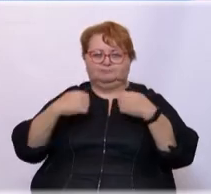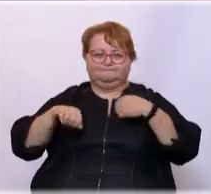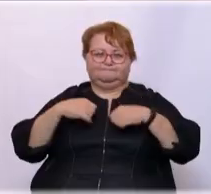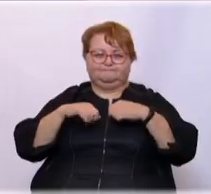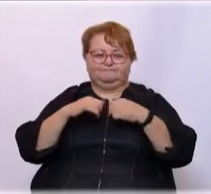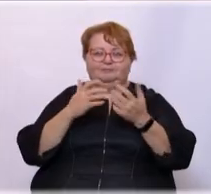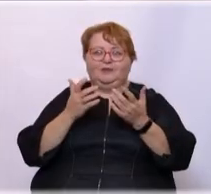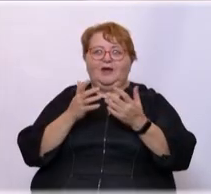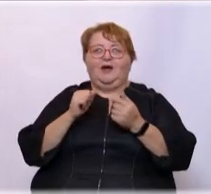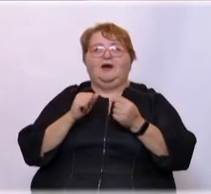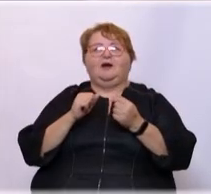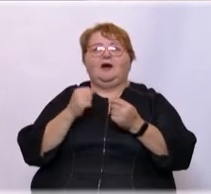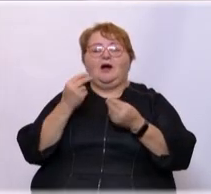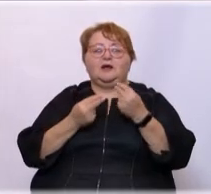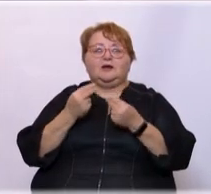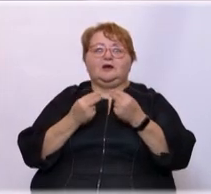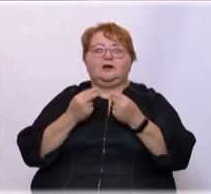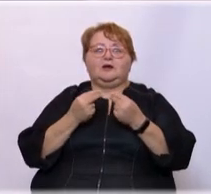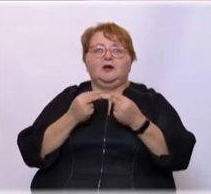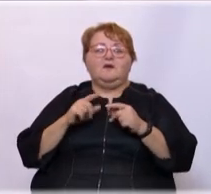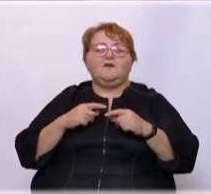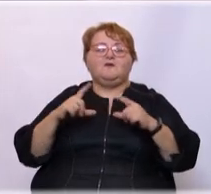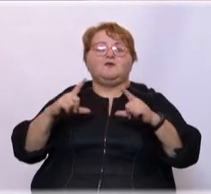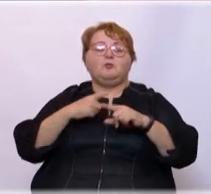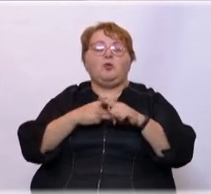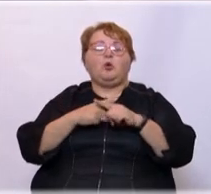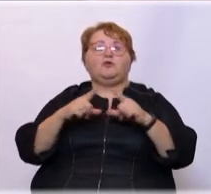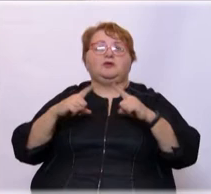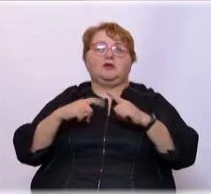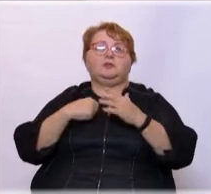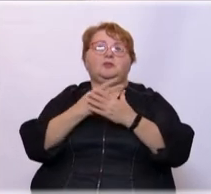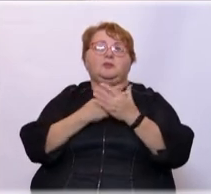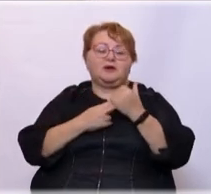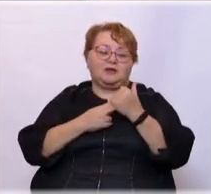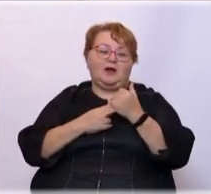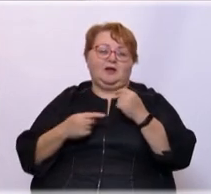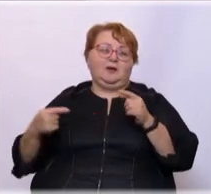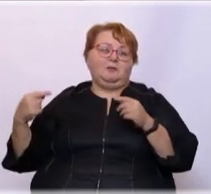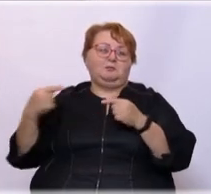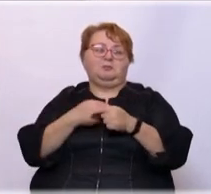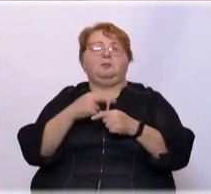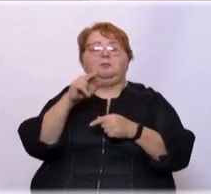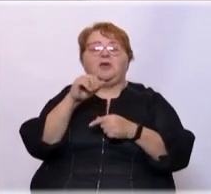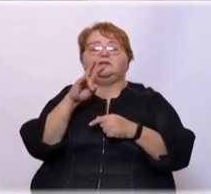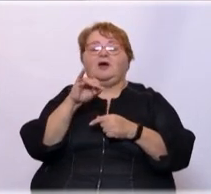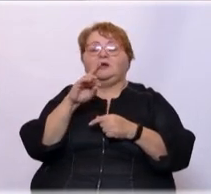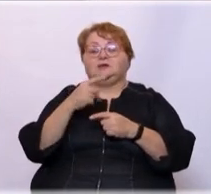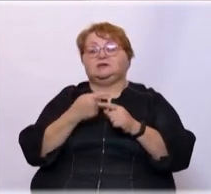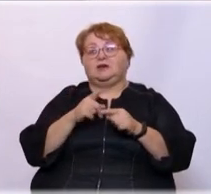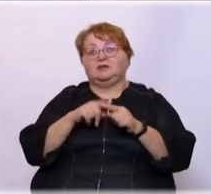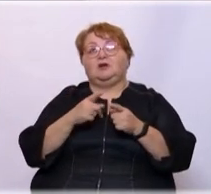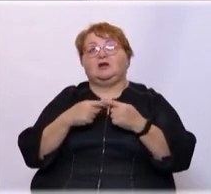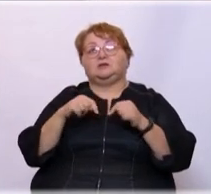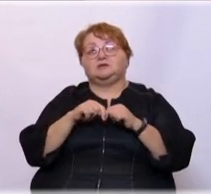Казалось бы. Да, игра за выход в полуфинал. Мы проиграли по пенальти. Из-за этого тех организаторов мы